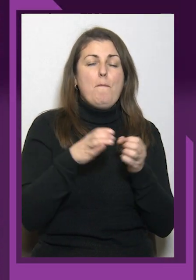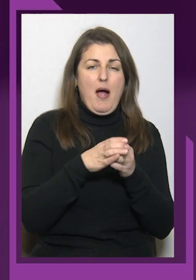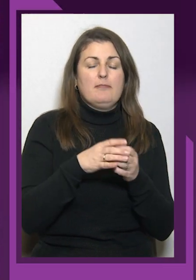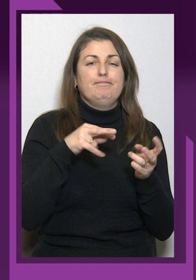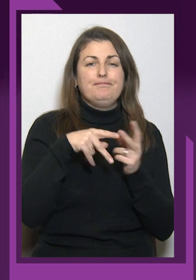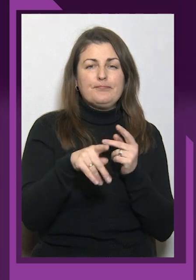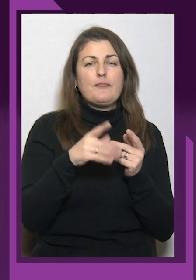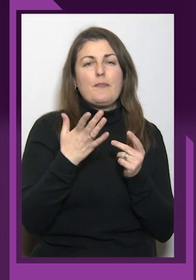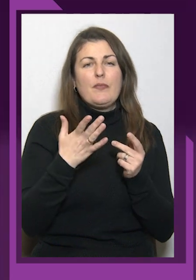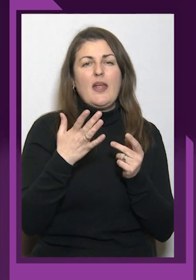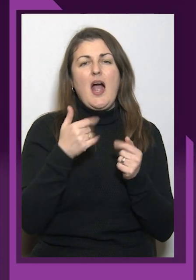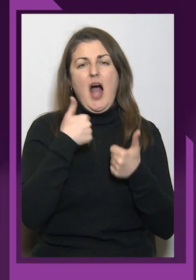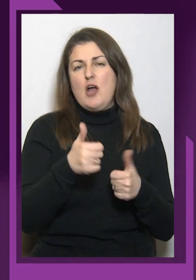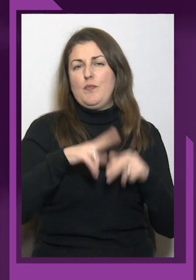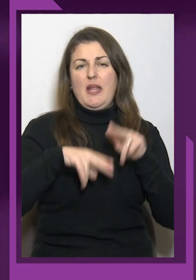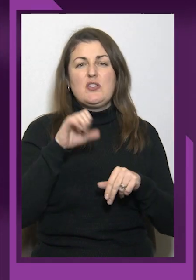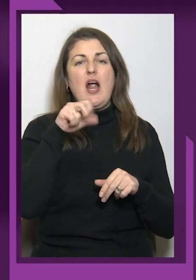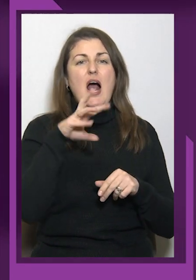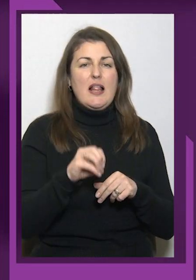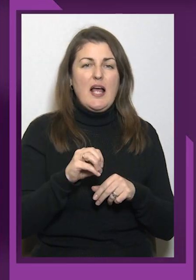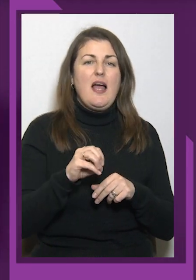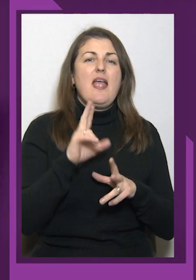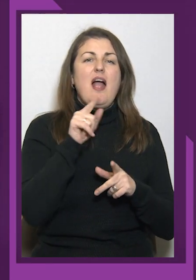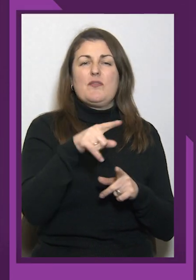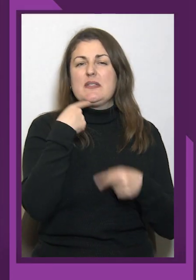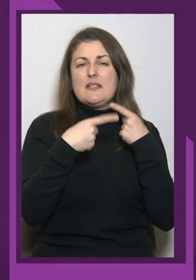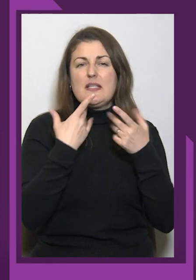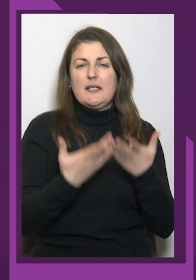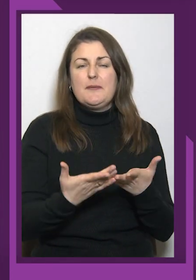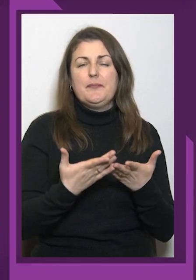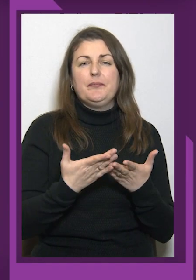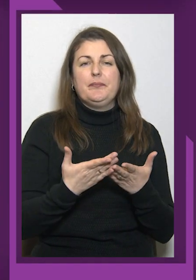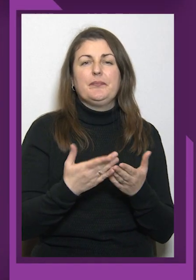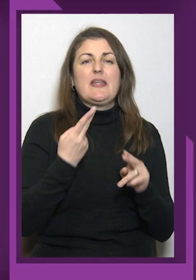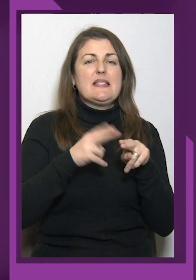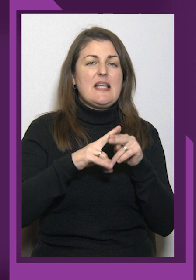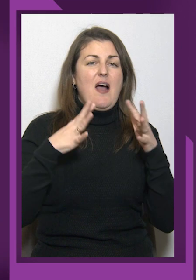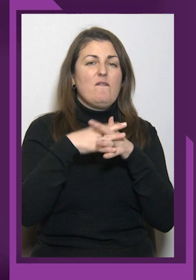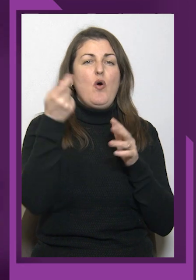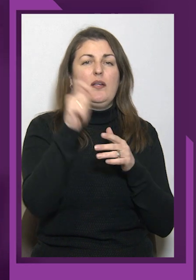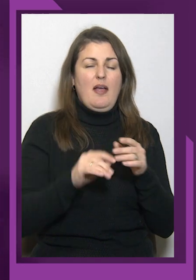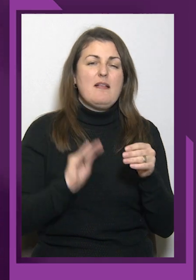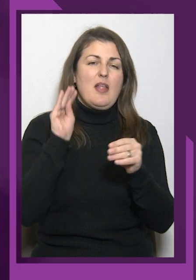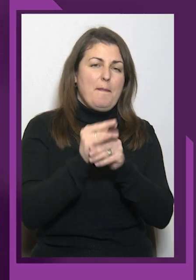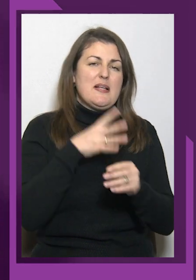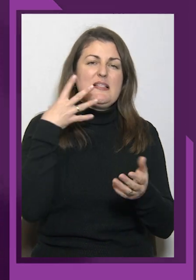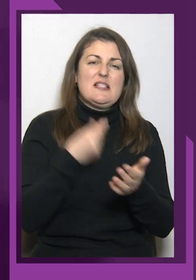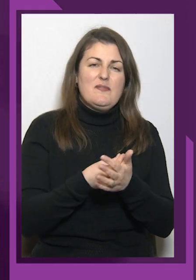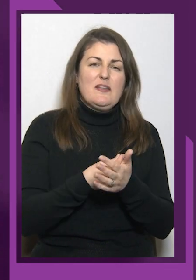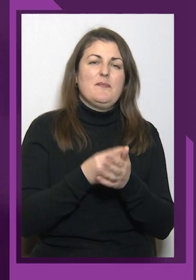в гарному настрою, але, як вам сказати, ця війна наклала свій